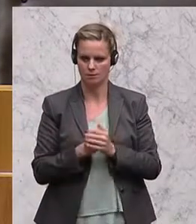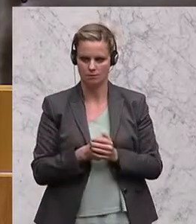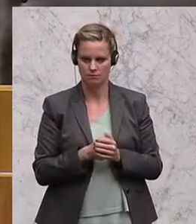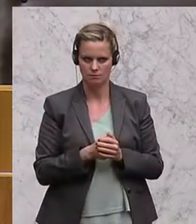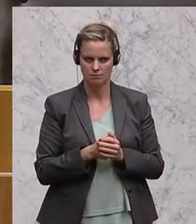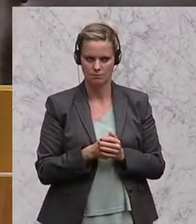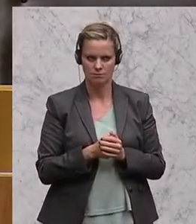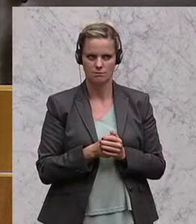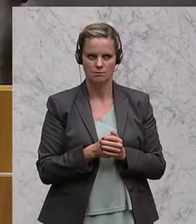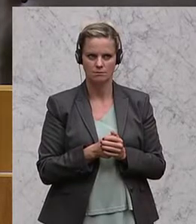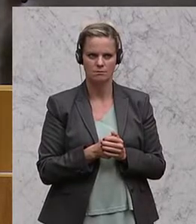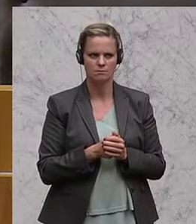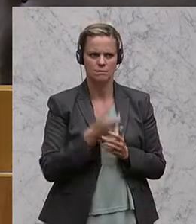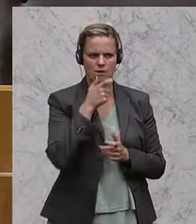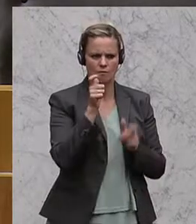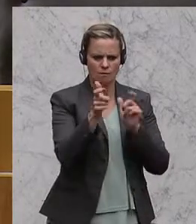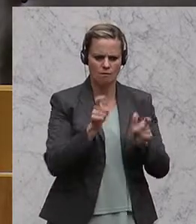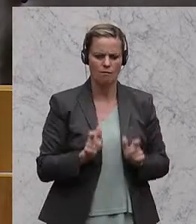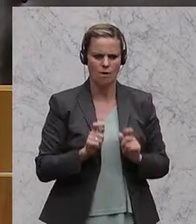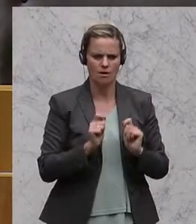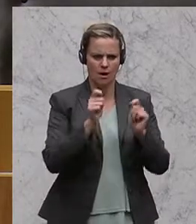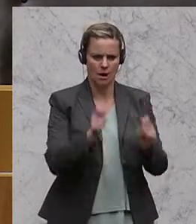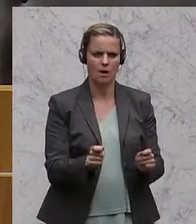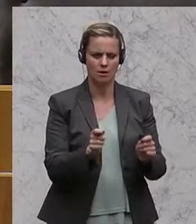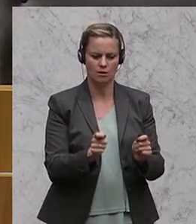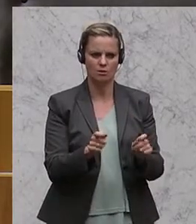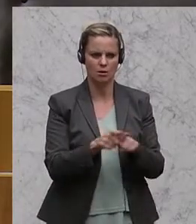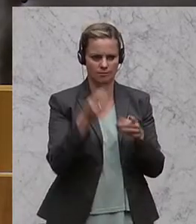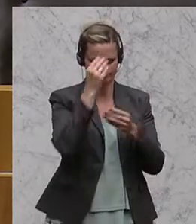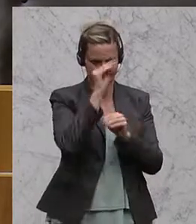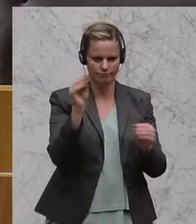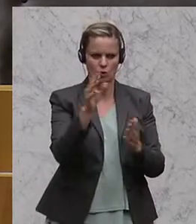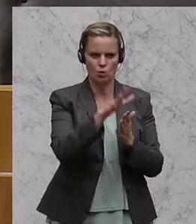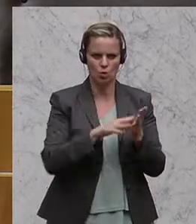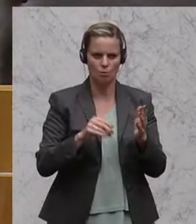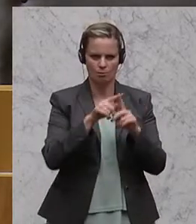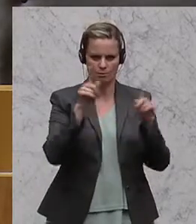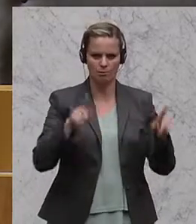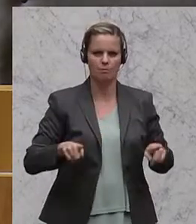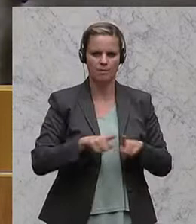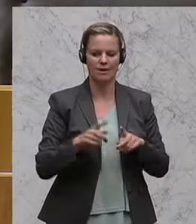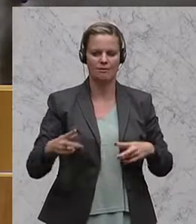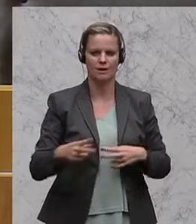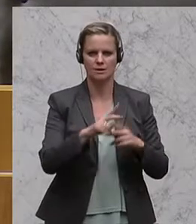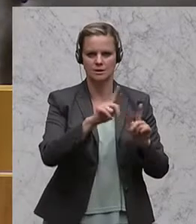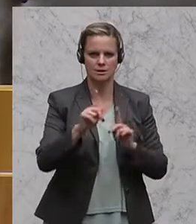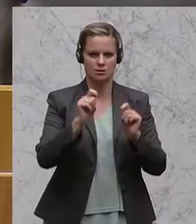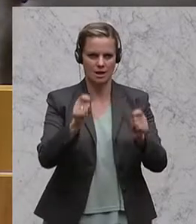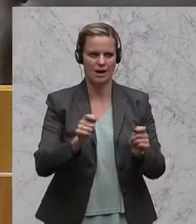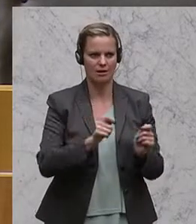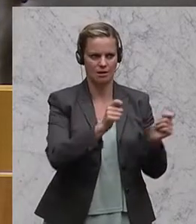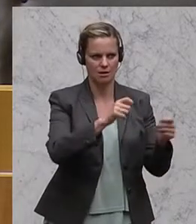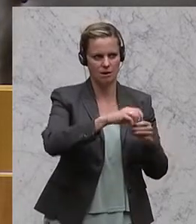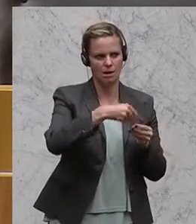Hinsichtlich des Wortlautes der Anträge verweise ich auf die Kopien der Fristsetzungsanträge, die im Saal